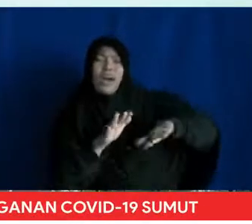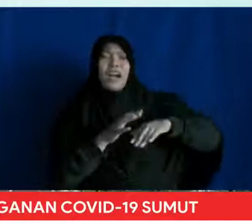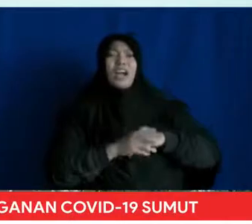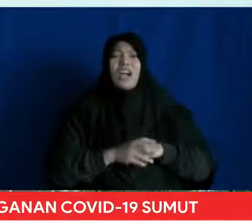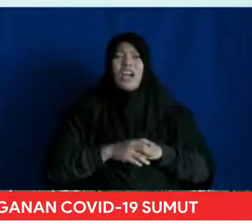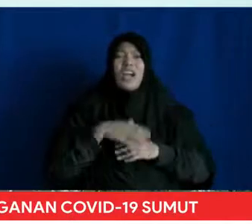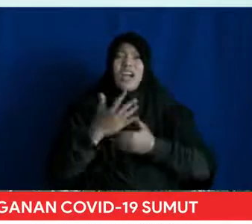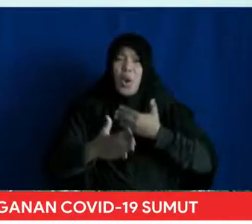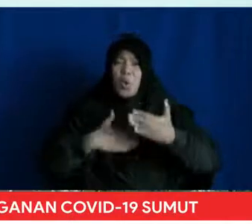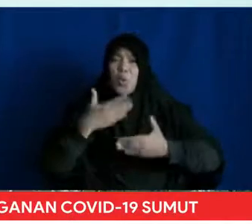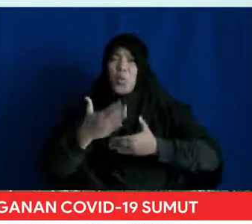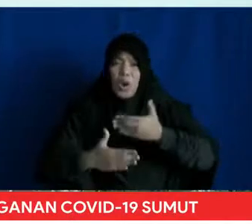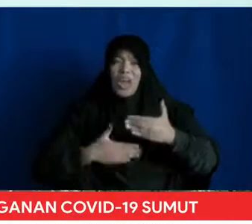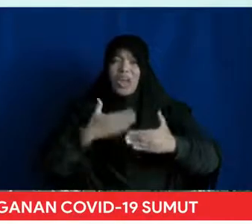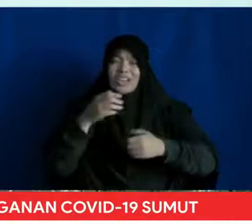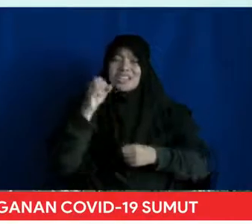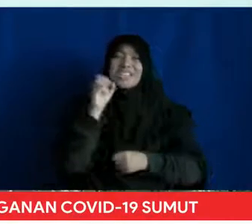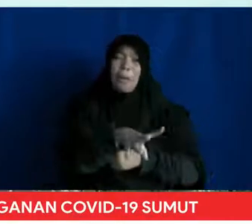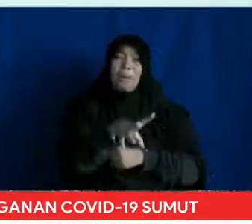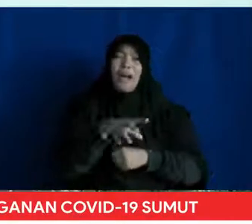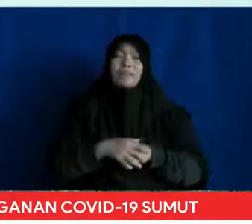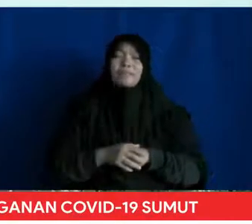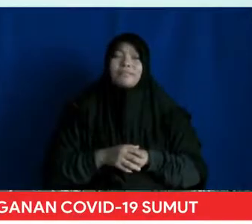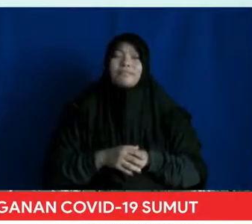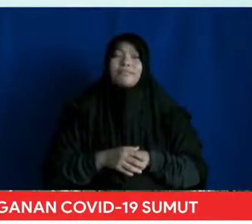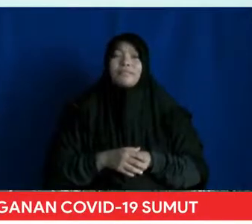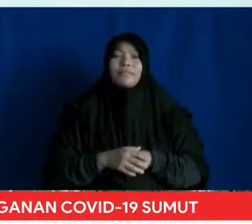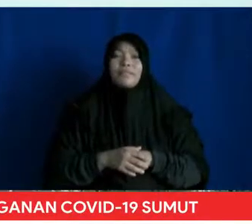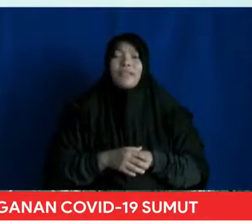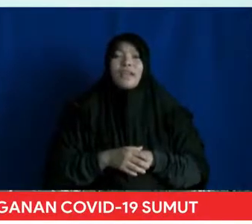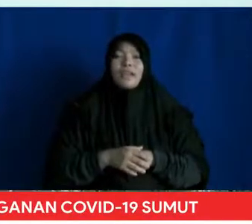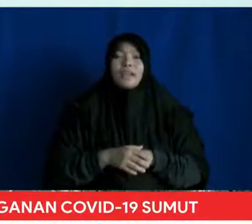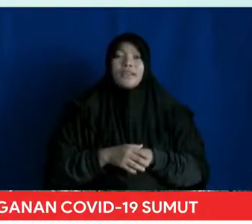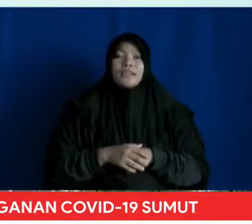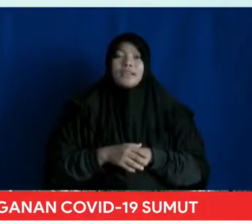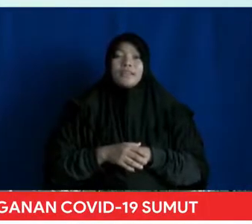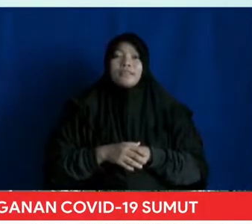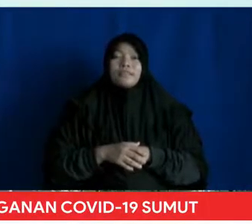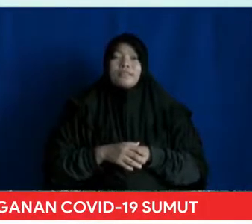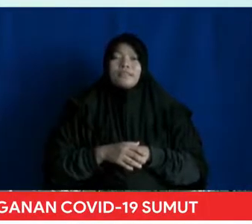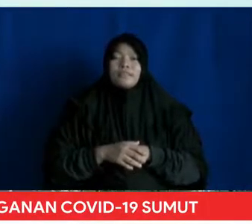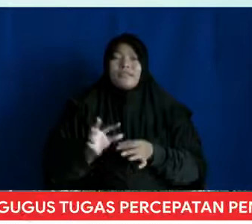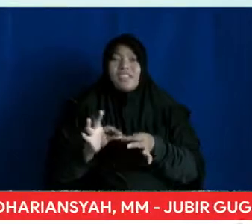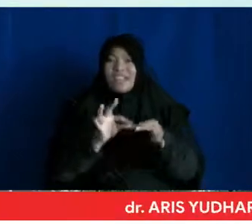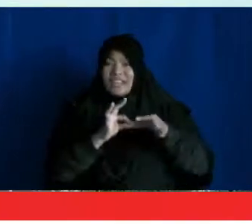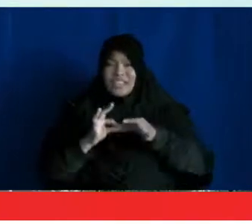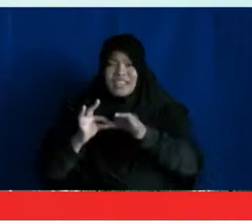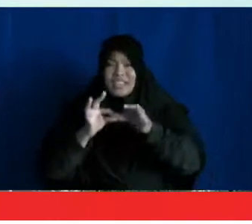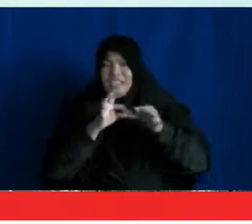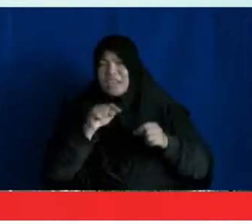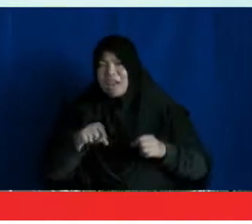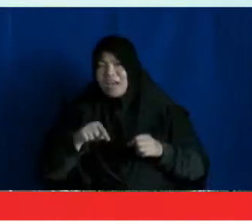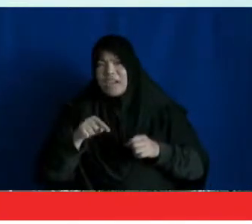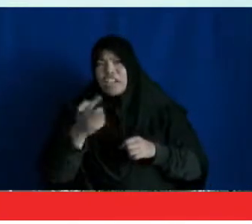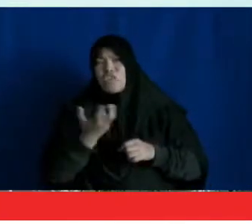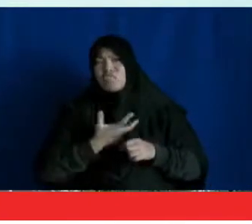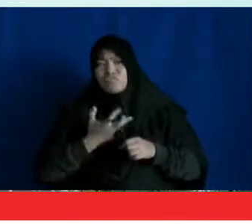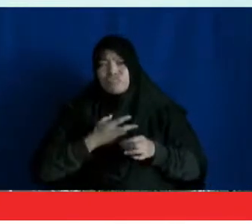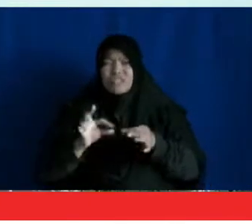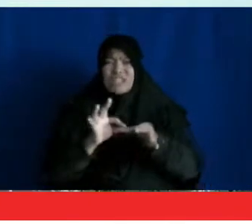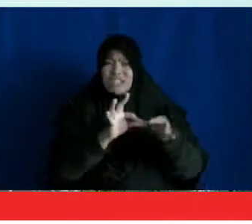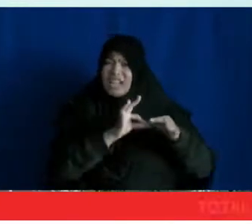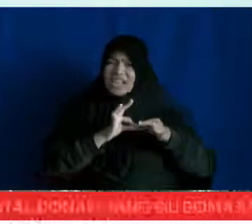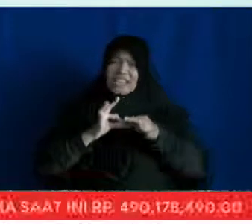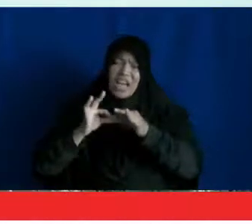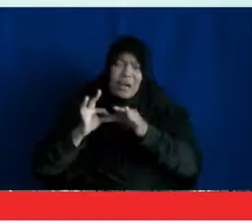menjadi tempat penampungan air Saudara-saudara sekalian Bentuk kerjasama inilah yang dibutuhkan Saling